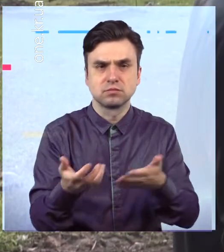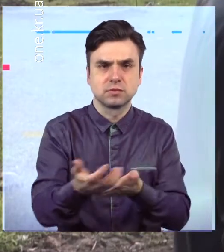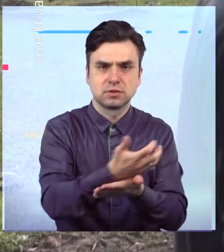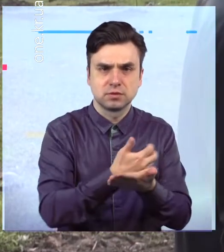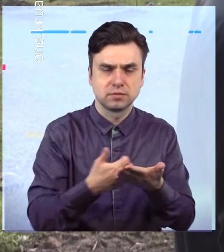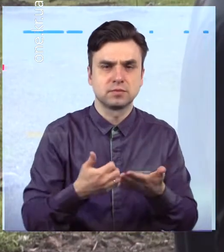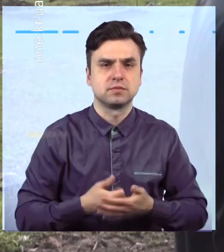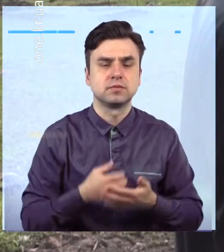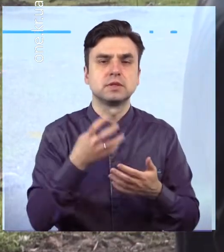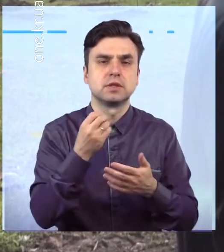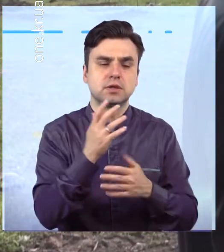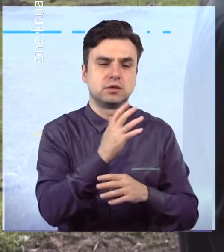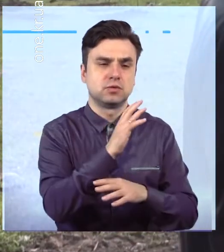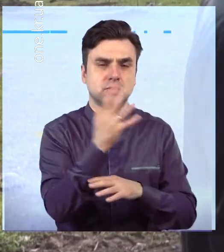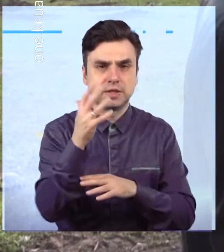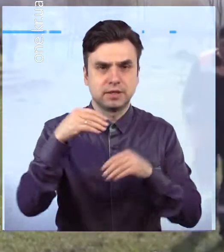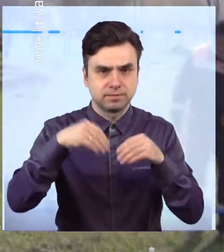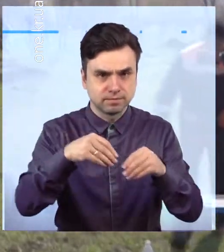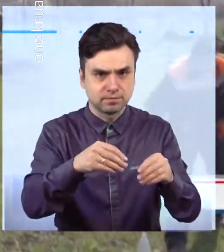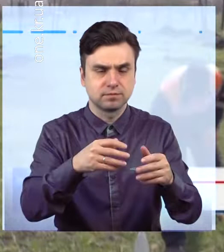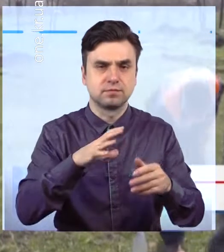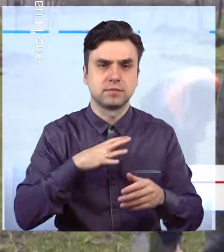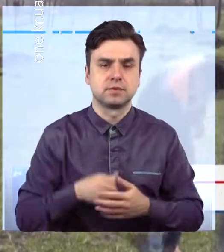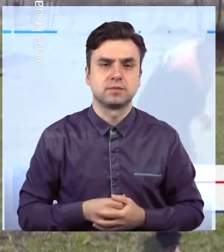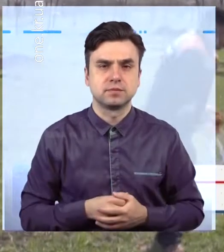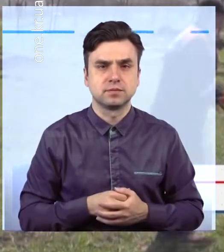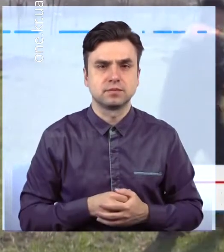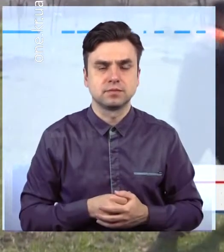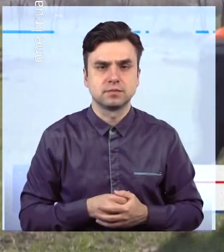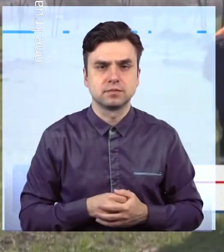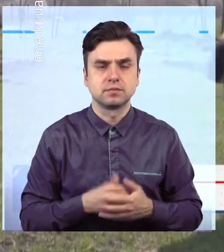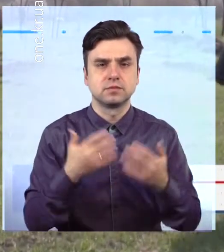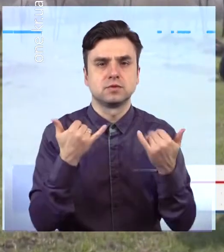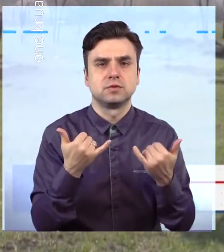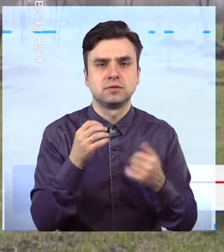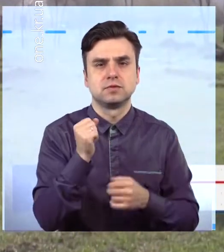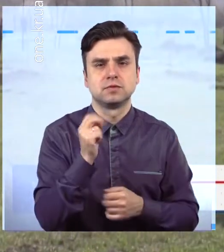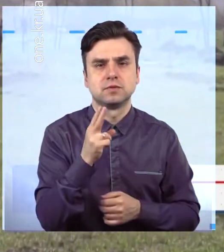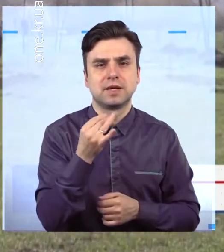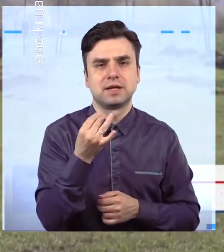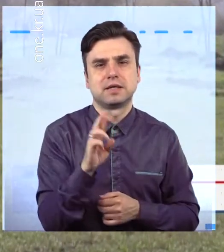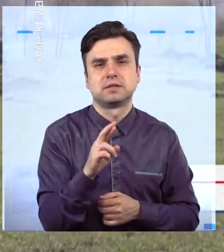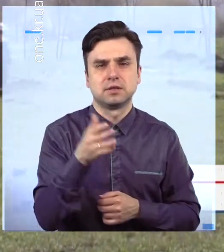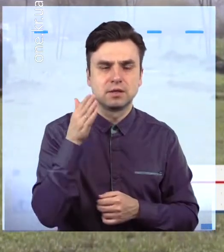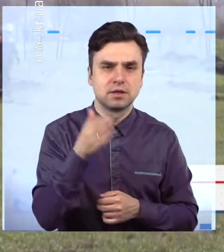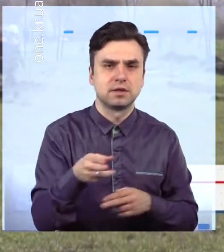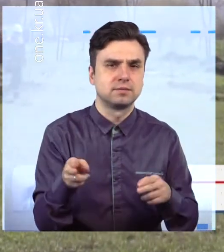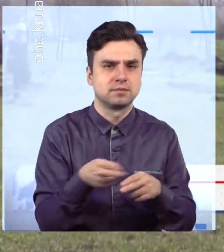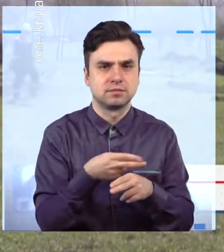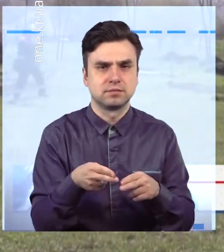надало одне з гірничовидобувних підприємств міста. Сьогоднішня акція – це частина